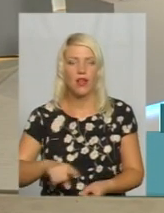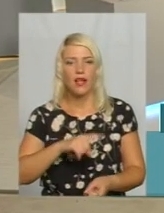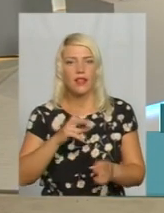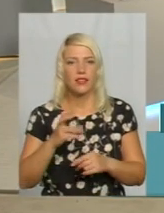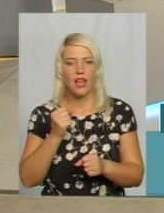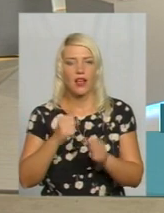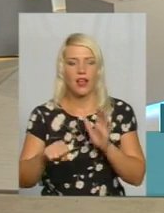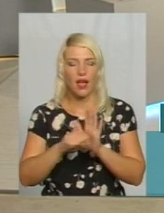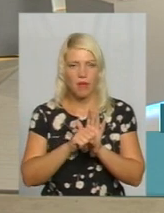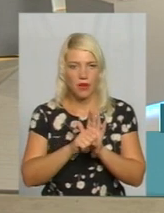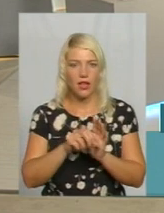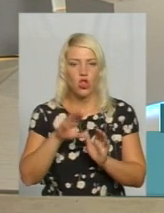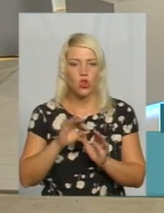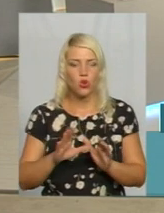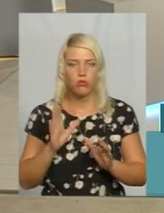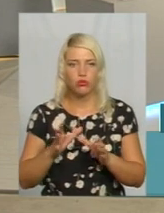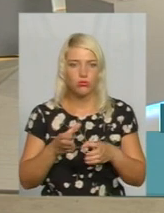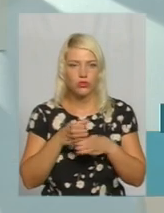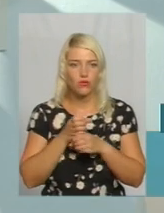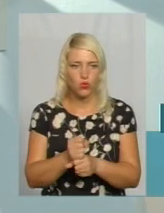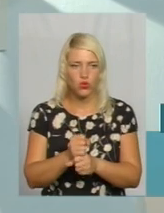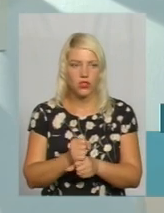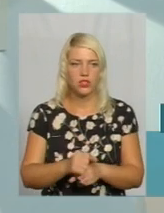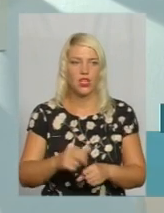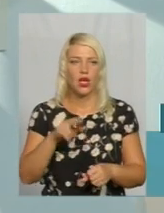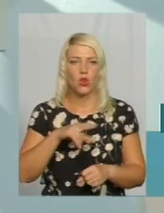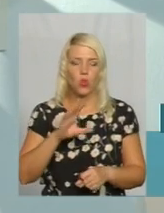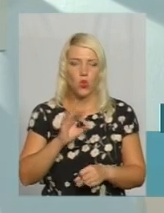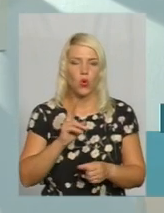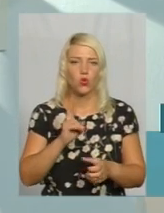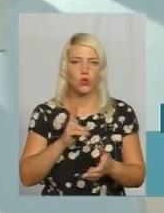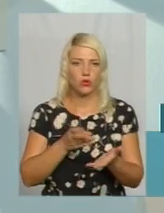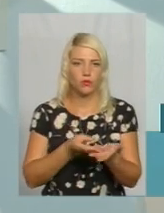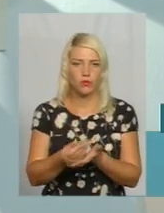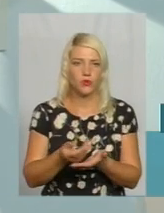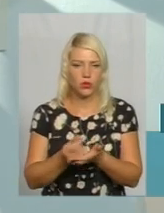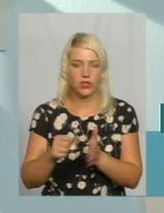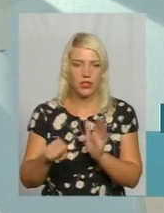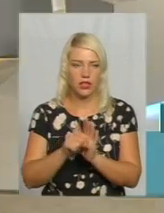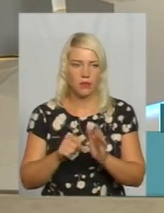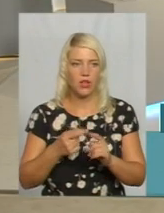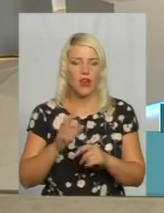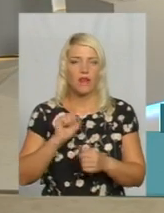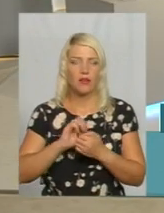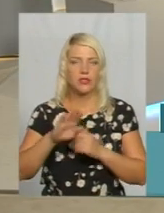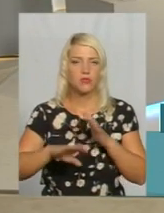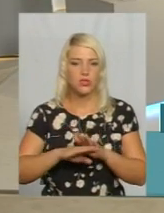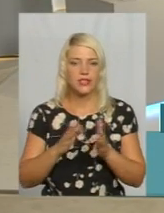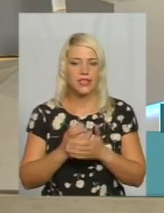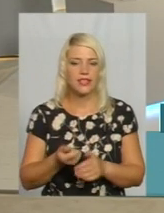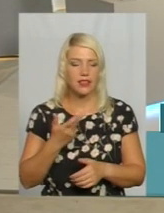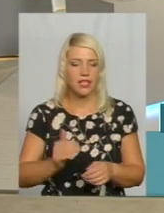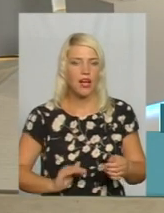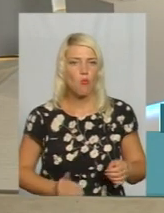аудиторія звузиться до абонентів цієї кабельної мережі. В Кам'янець-Подільському декілька провайдерів, тобто, щоб